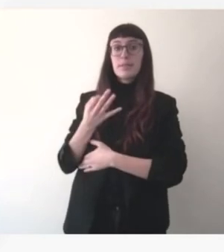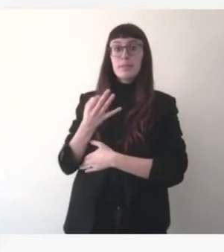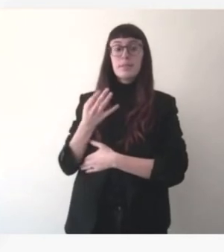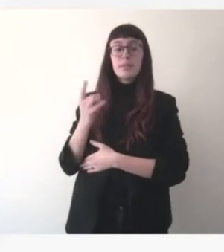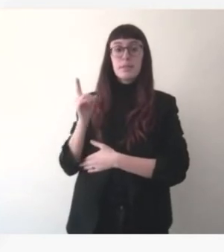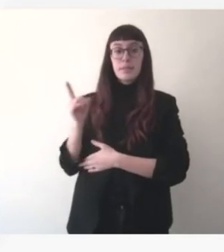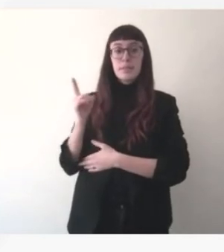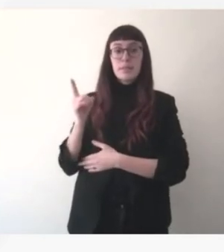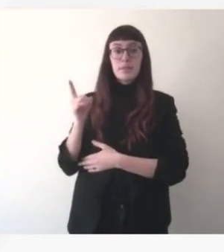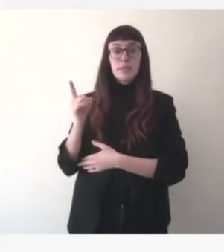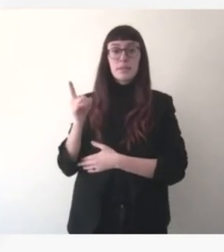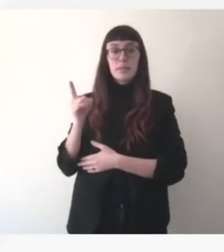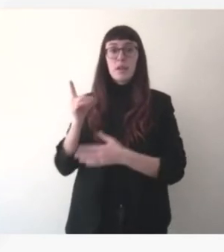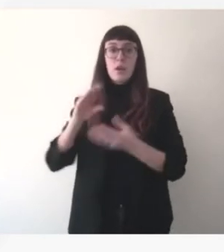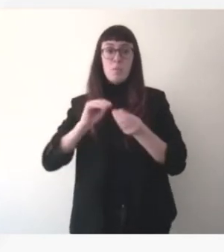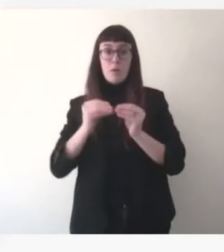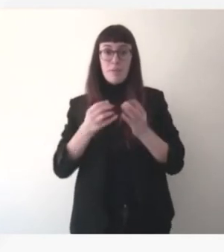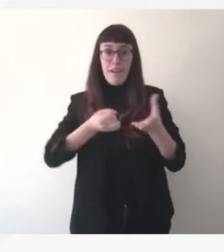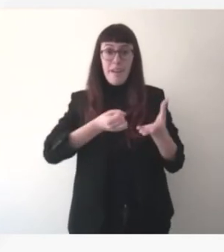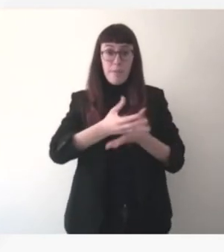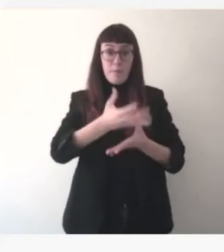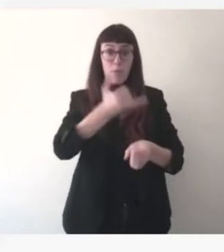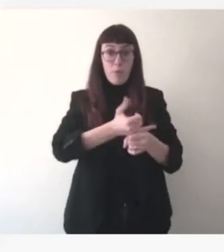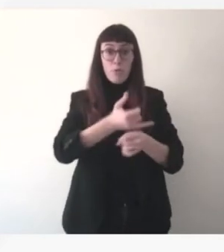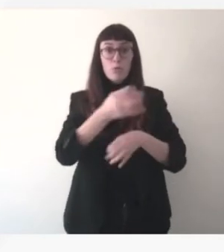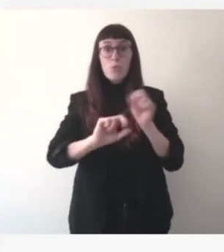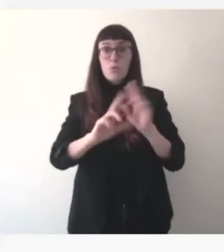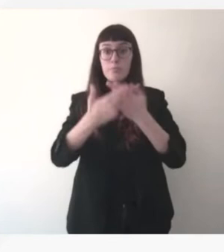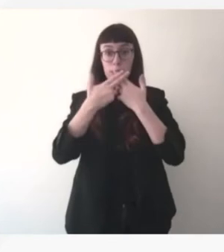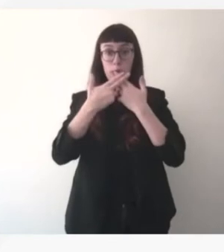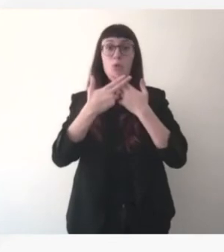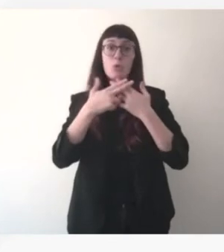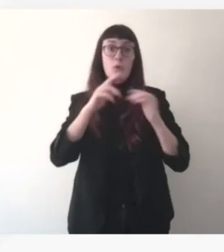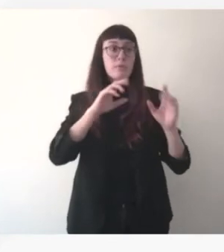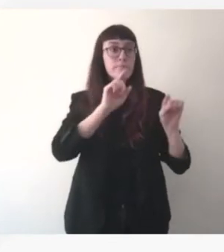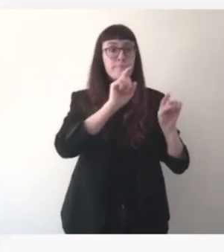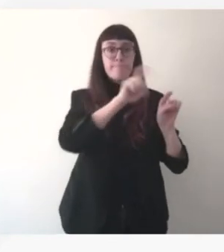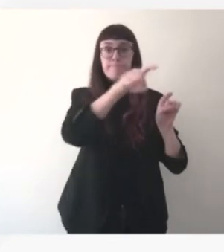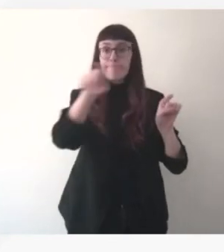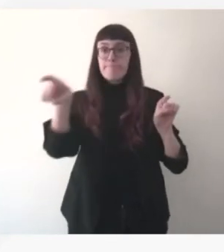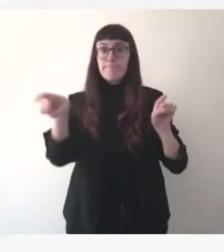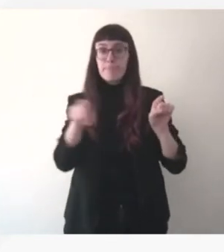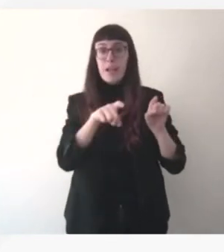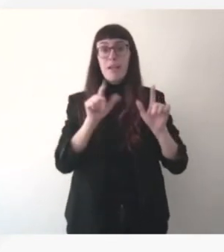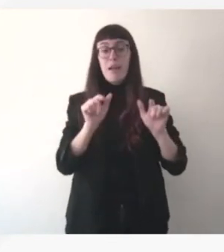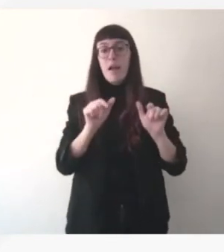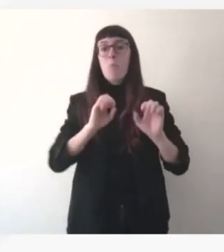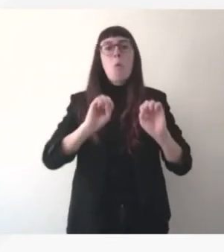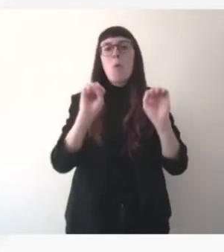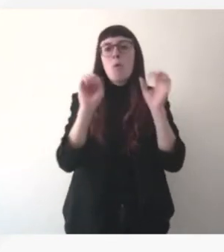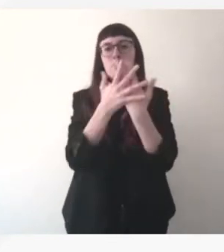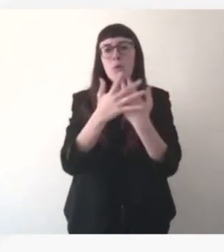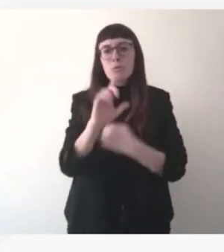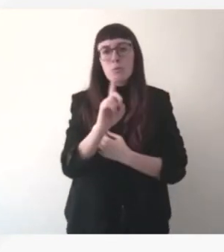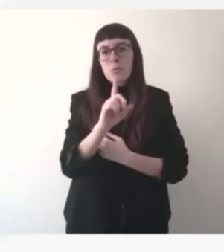'actions de désinformation sur leur territoire, qui ne sont pas totalement une surprise. Mais je veux